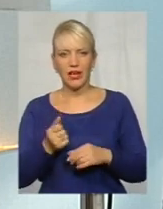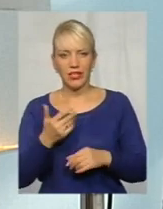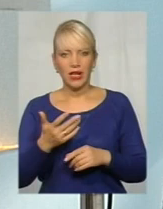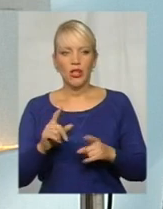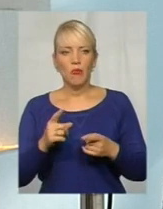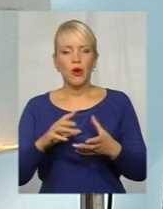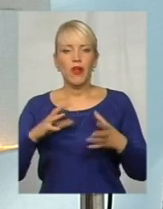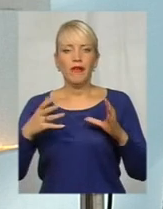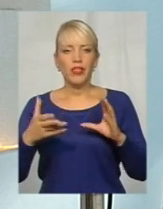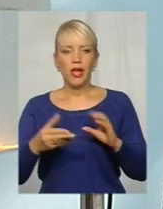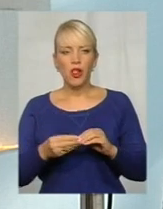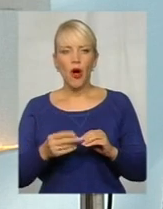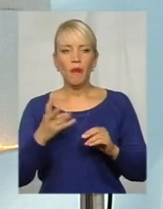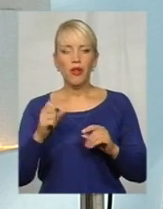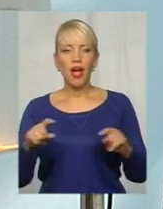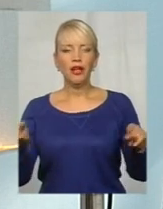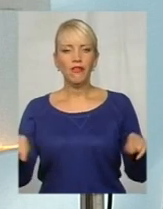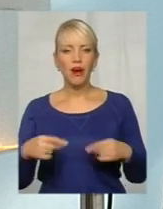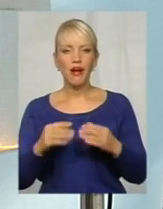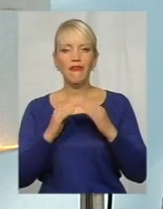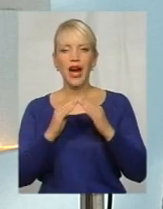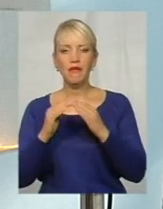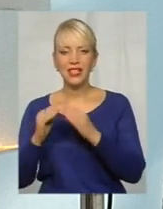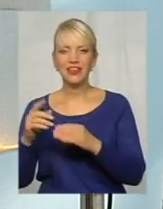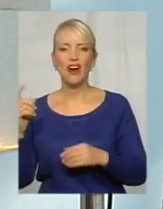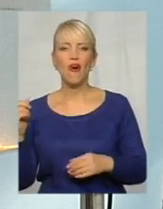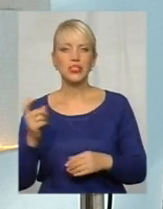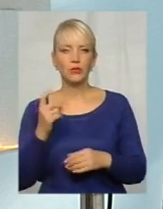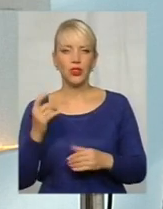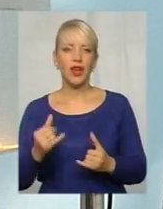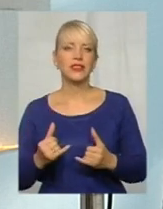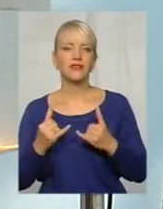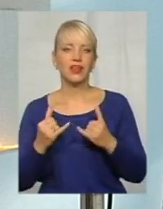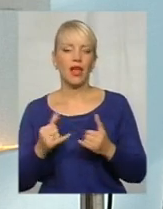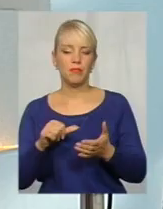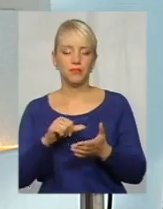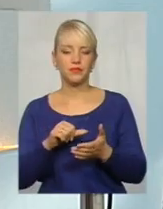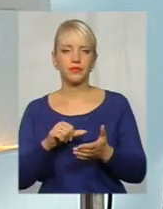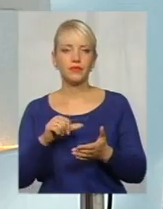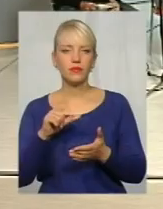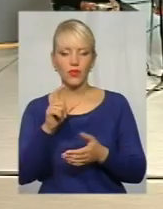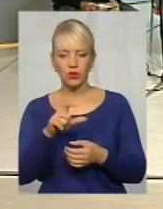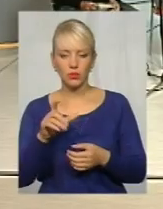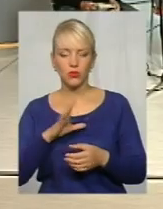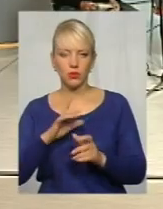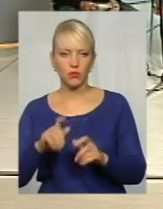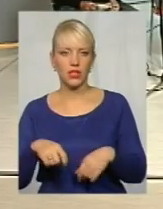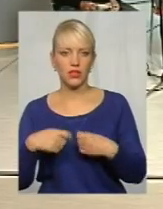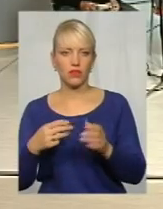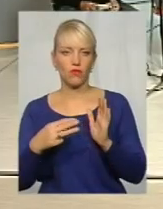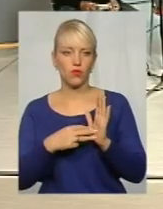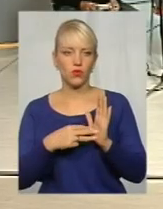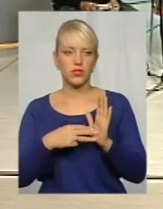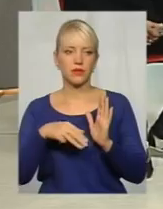що в цілому на створення фермерських господарств для підставних осіб було передано близько 8 тисяч